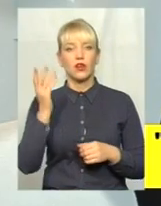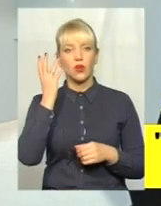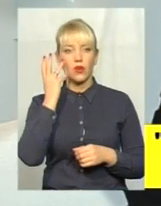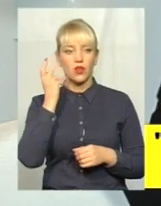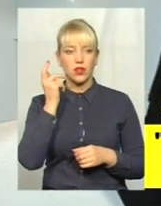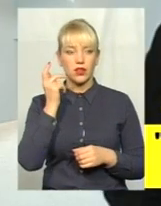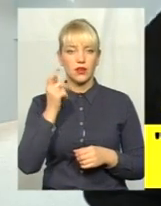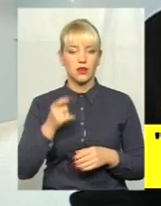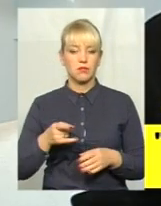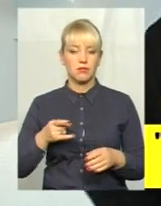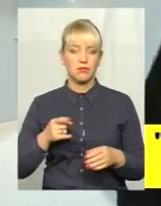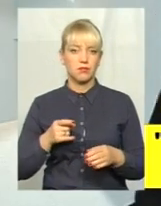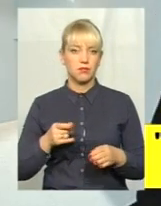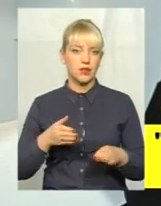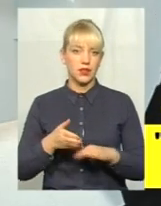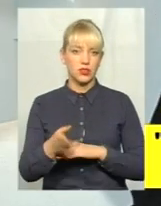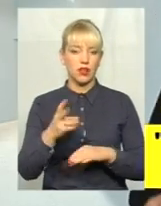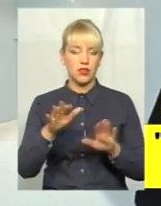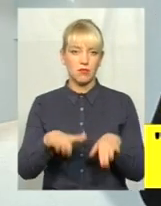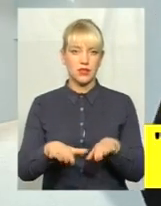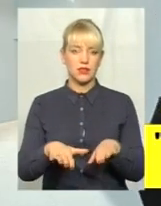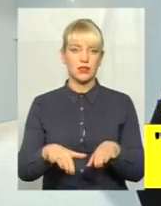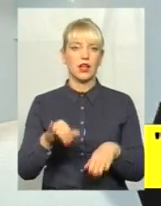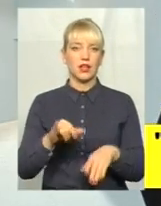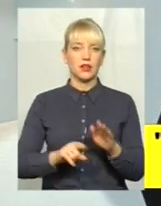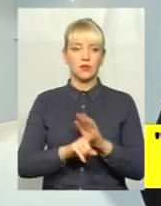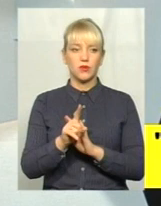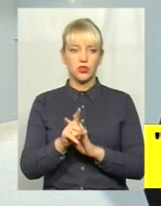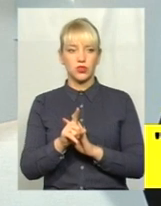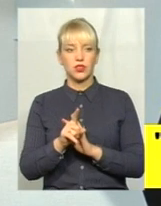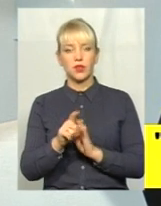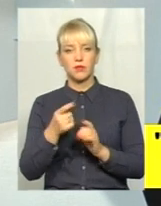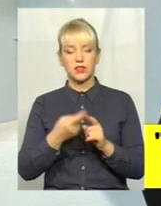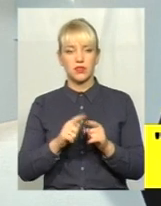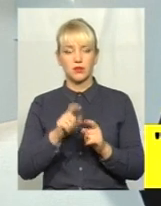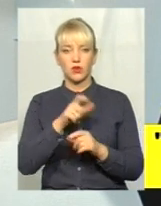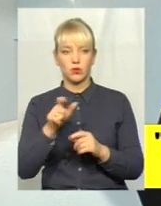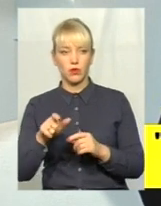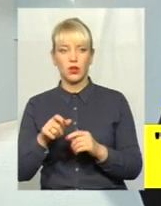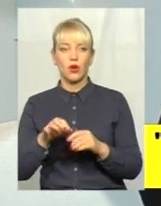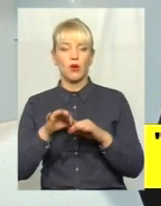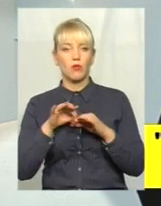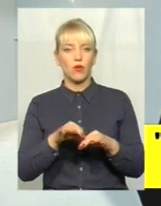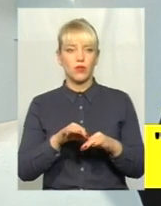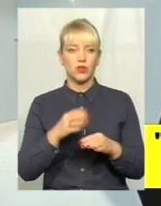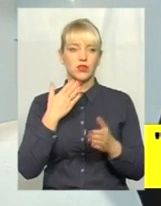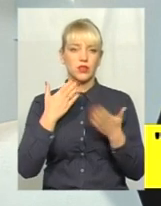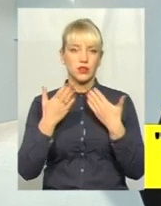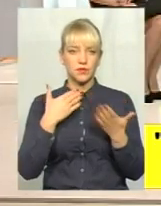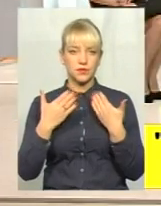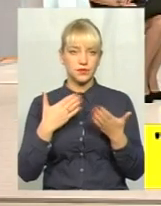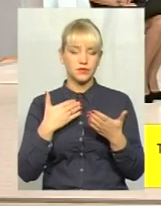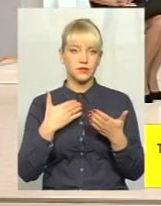приїжджають на місце і починають з цими людьми проводити профілактичну роботу,